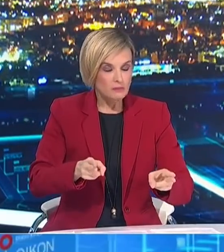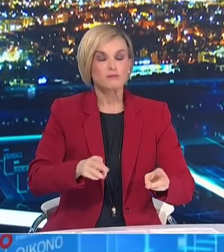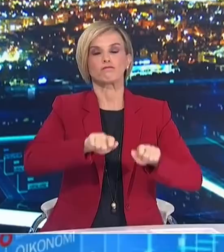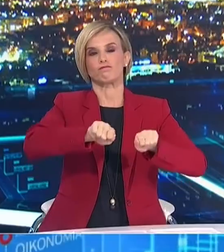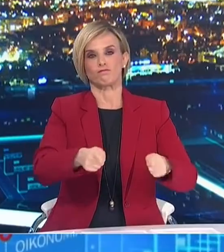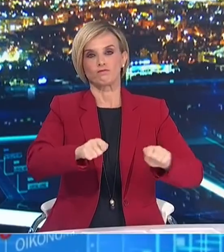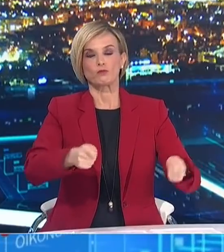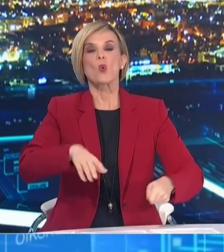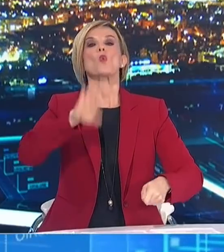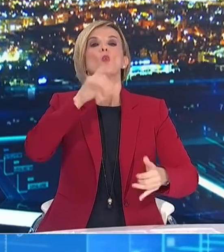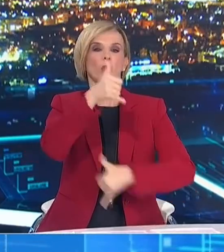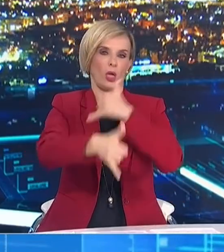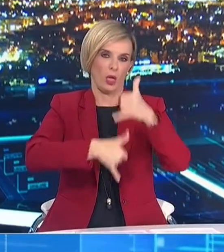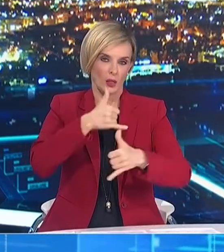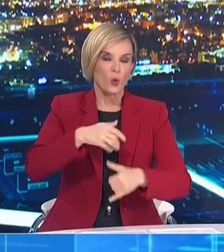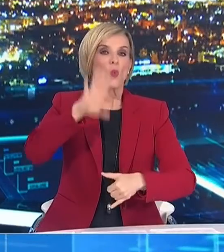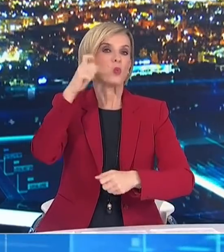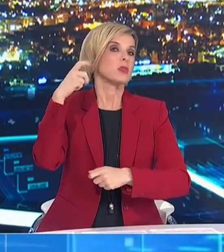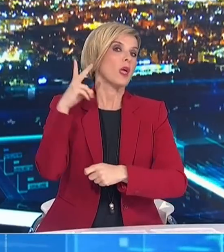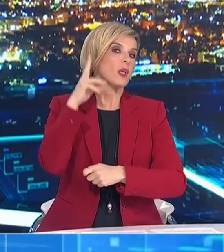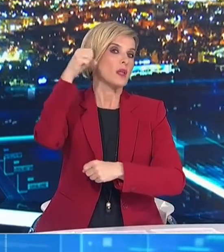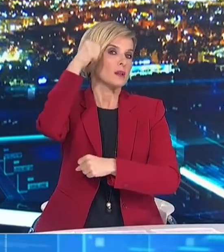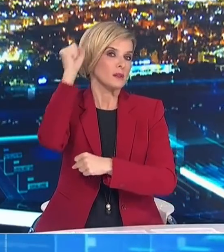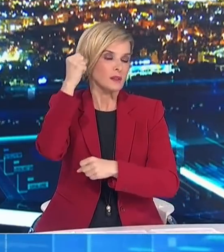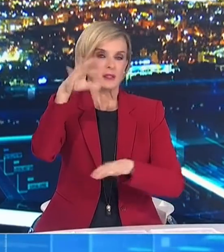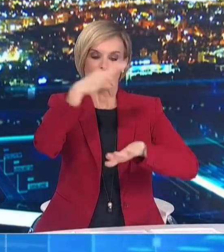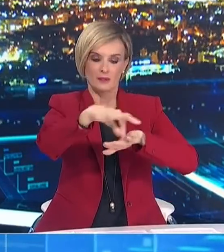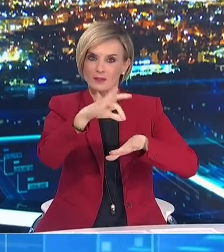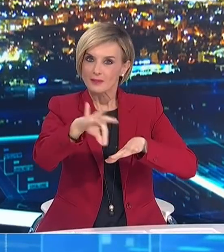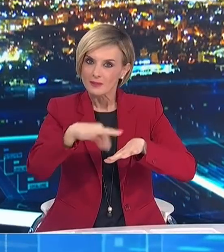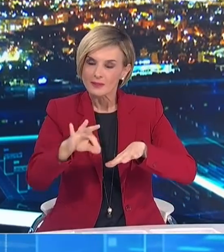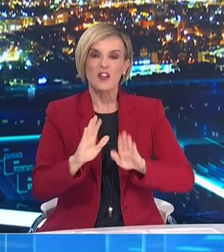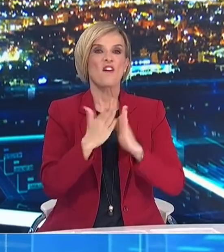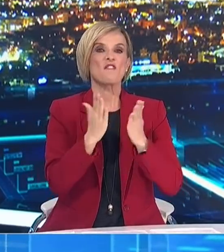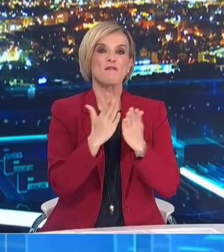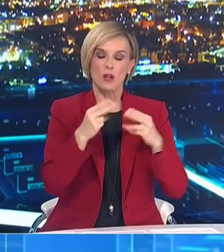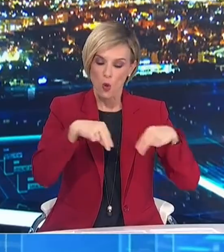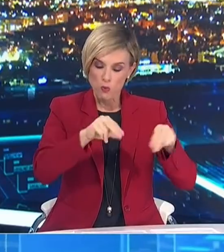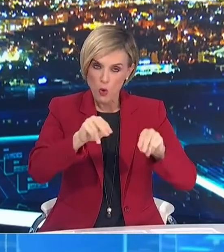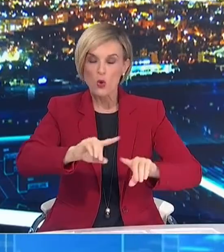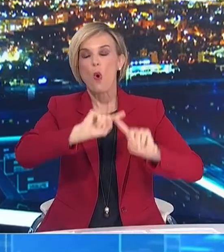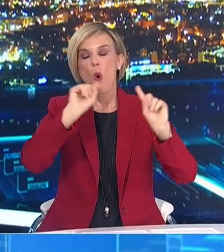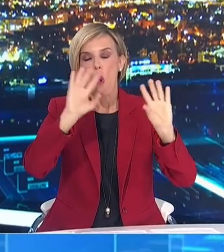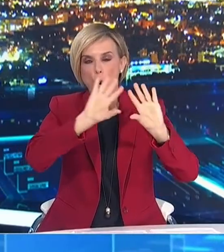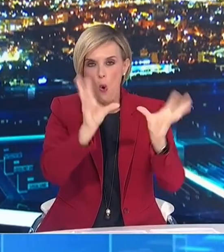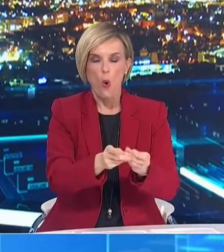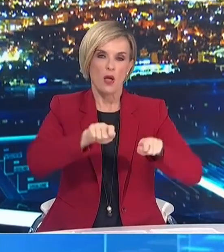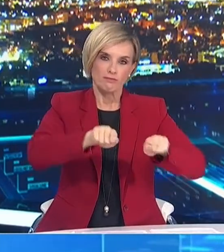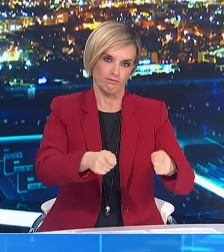away, των κομωτηρίων, των καταστημάτων περιποίησης νυχιών, των βιβλιοπολίων και όλων των επιχειρήσεων.